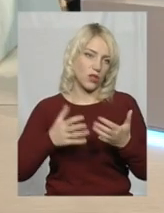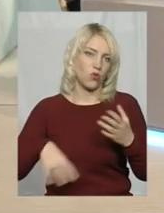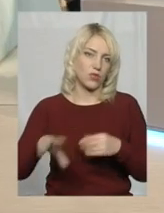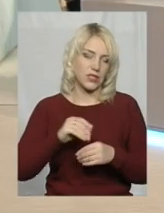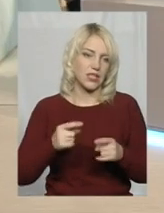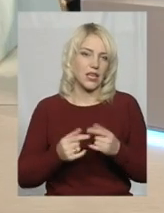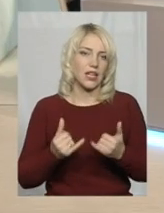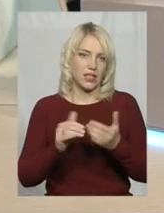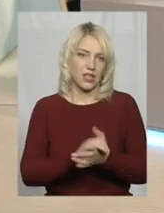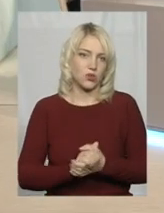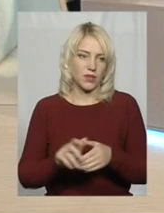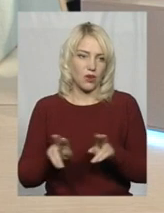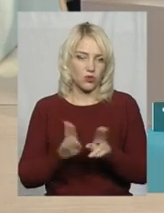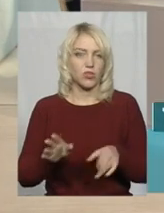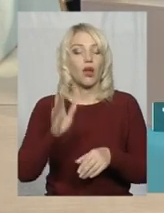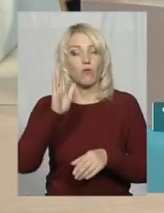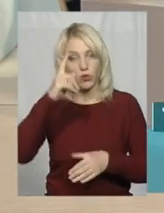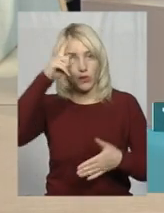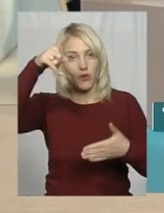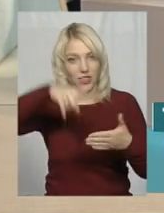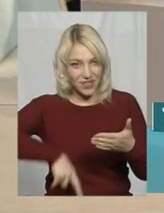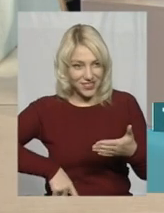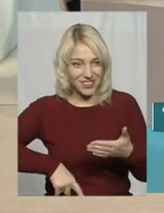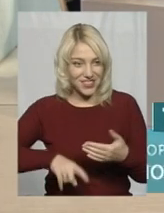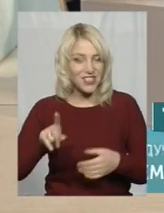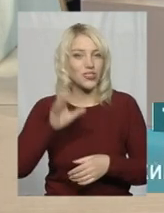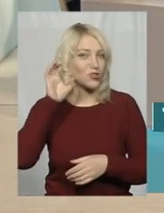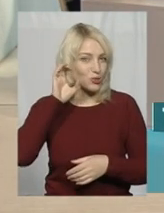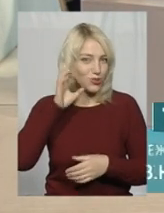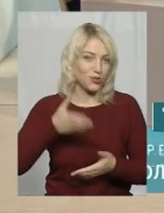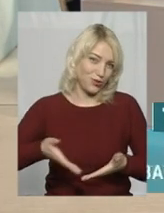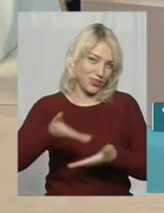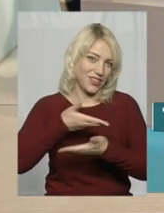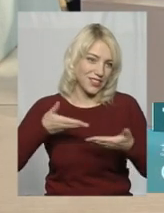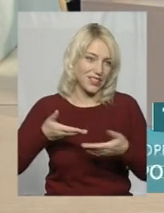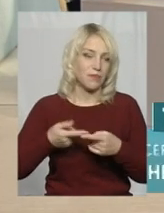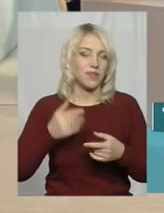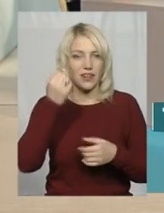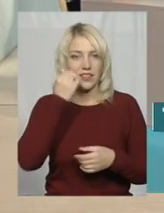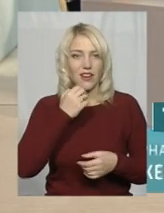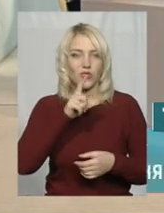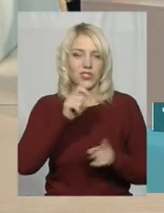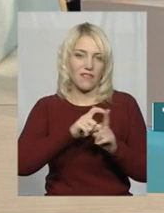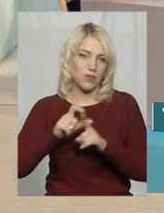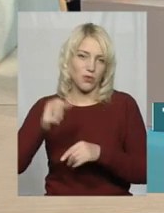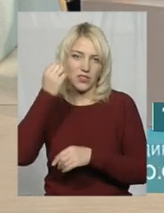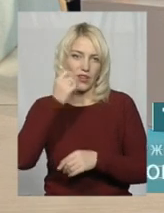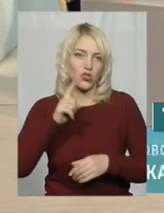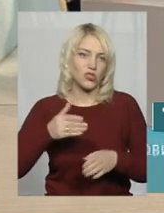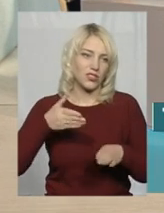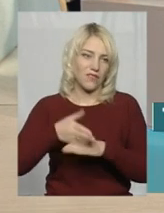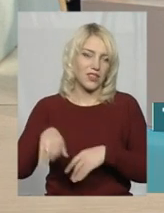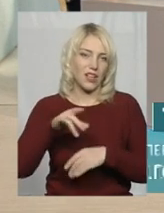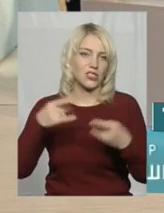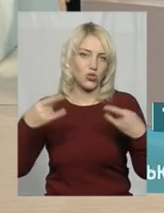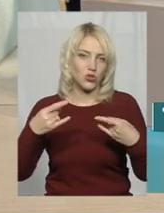суспільства в тому ж. Будемо надіятися, що вони дослухаються до вас. Панове, я вам дякую за відповідь, дякую, що завітали до